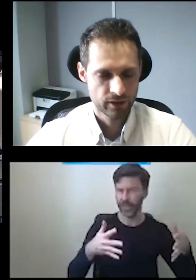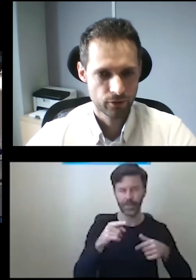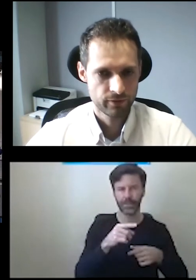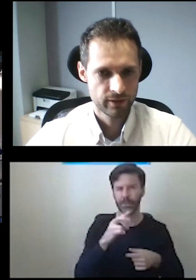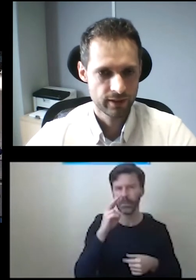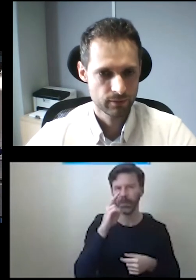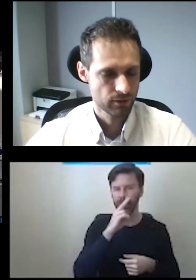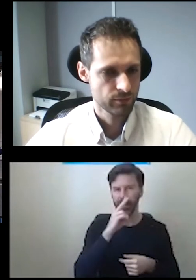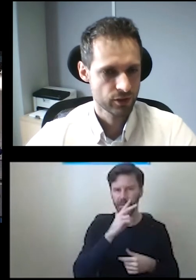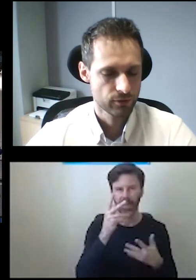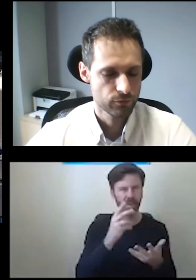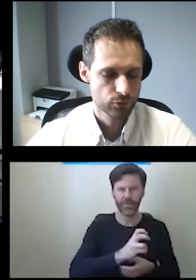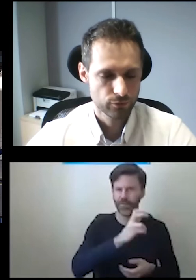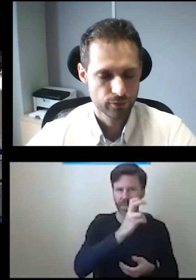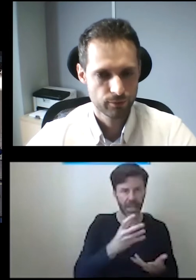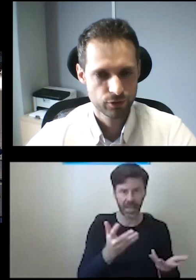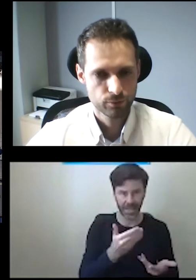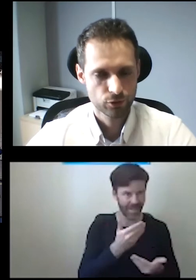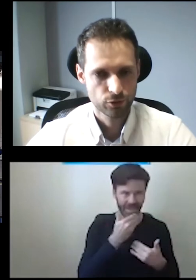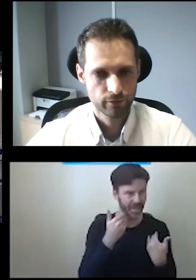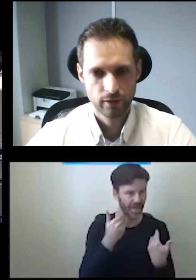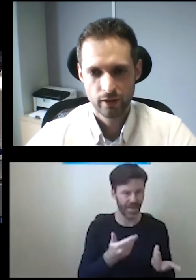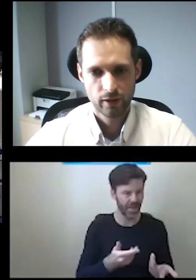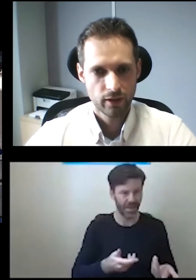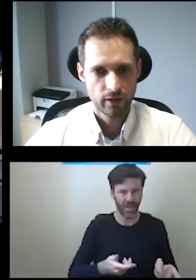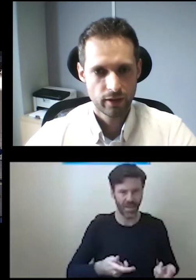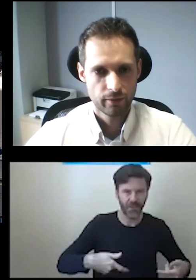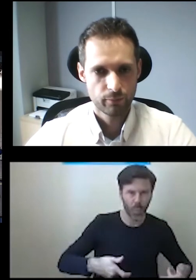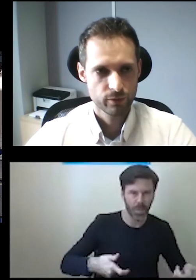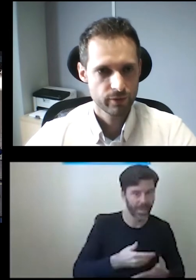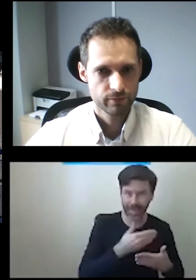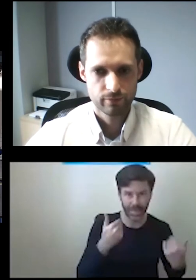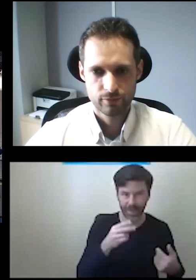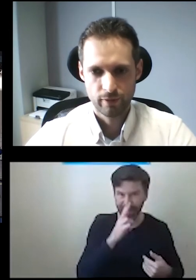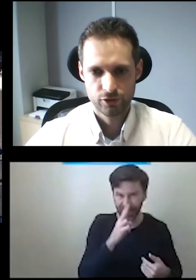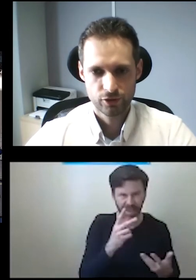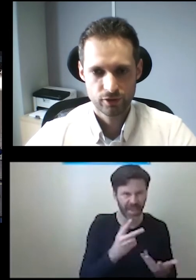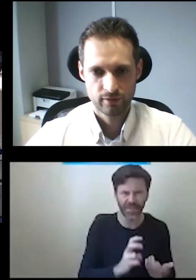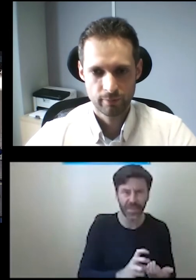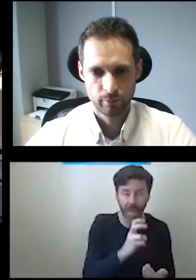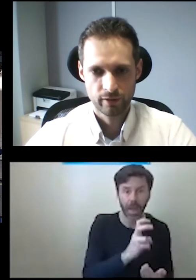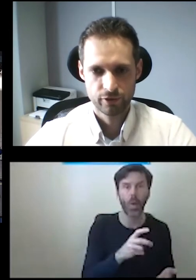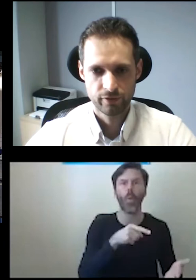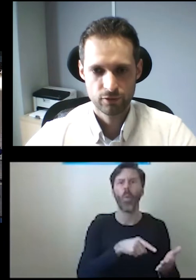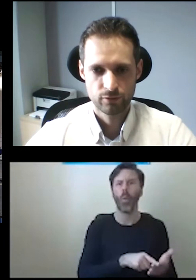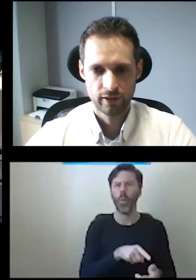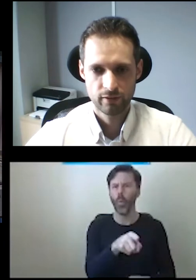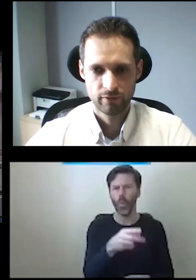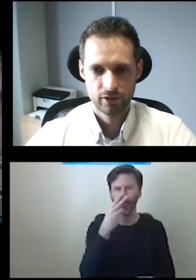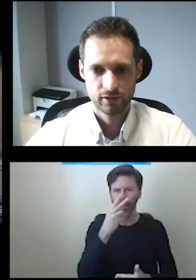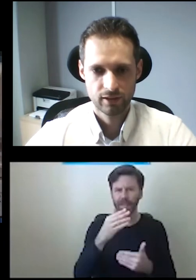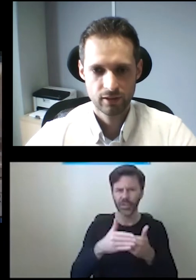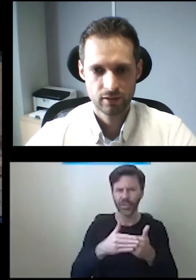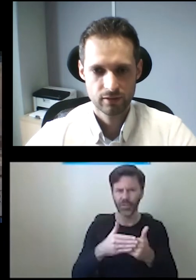ta winda jest, bo nie mamy żadnych wózków przy schodowych. Możemy zobaczyć na prawych drzwiach tutaj